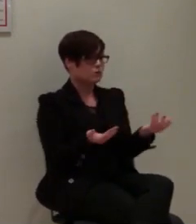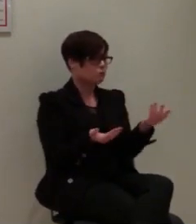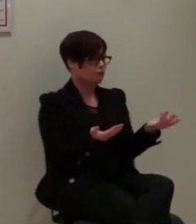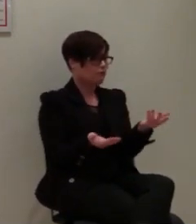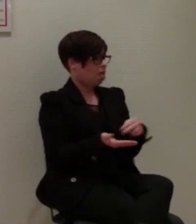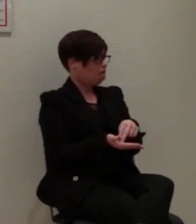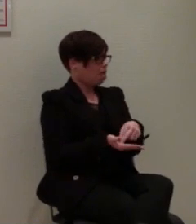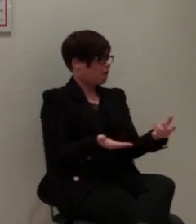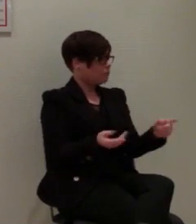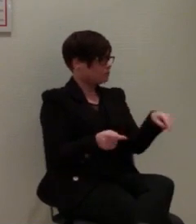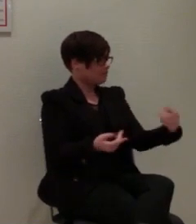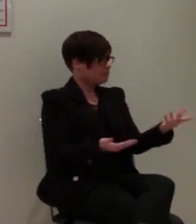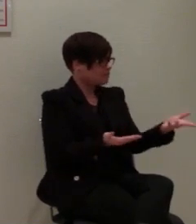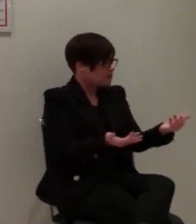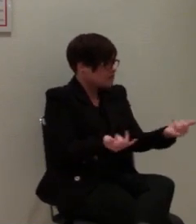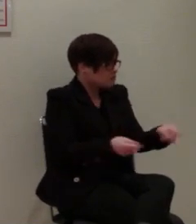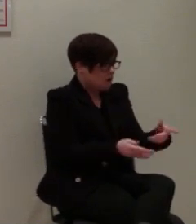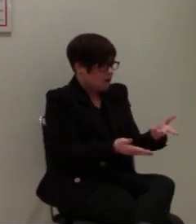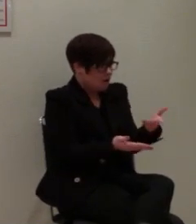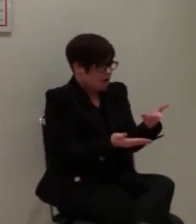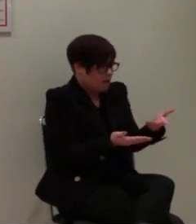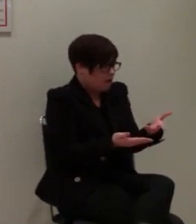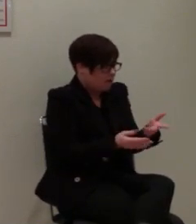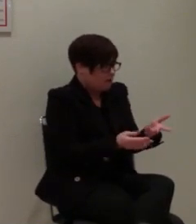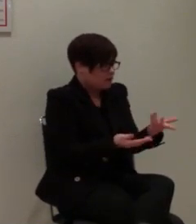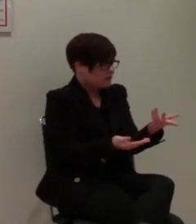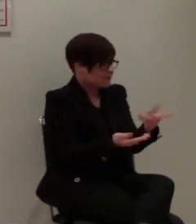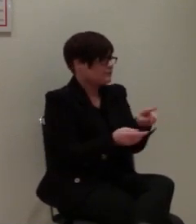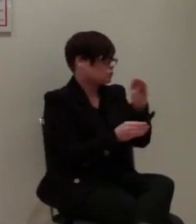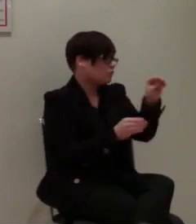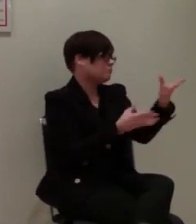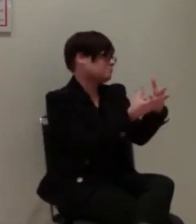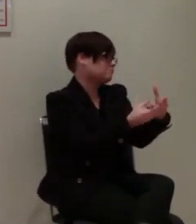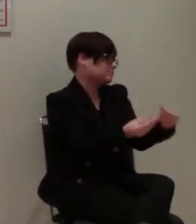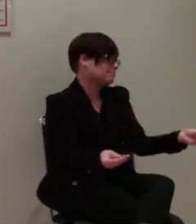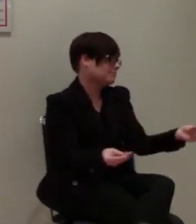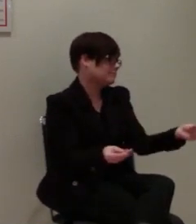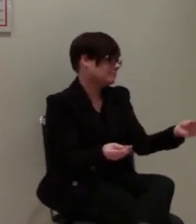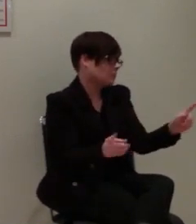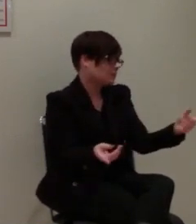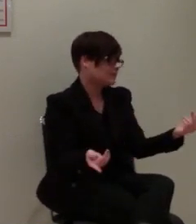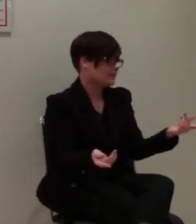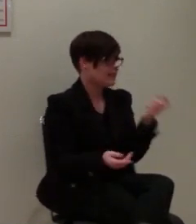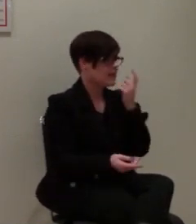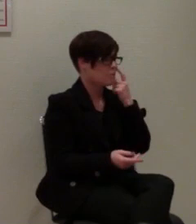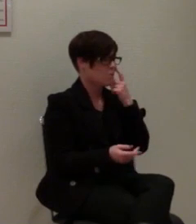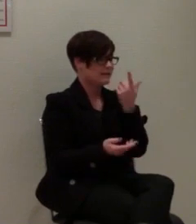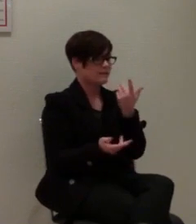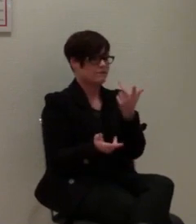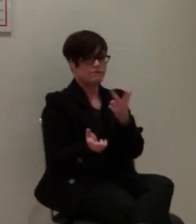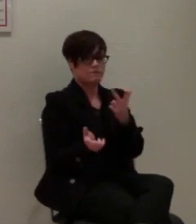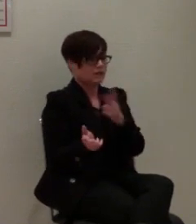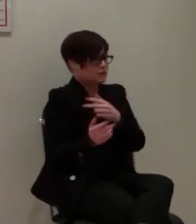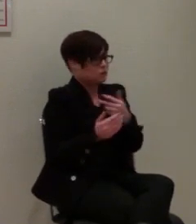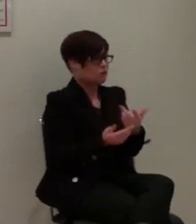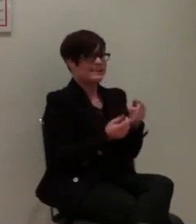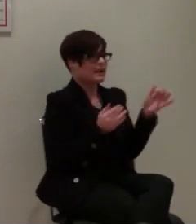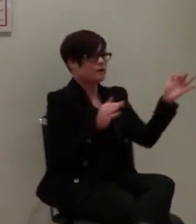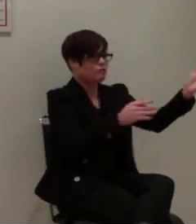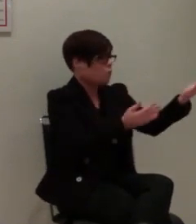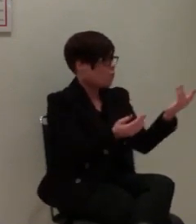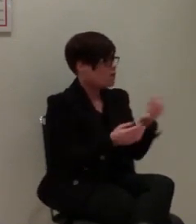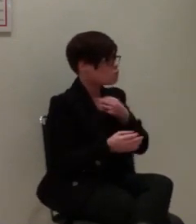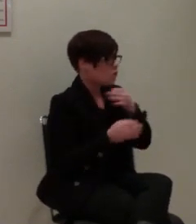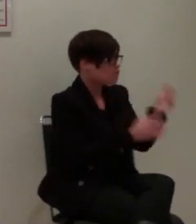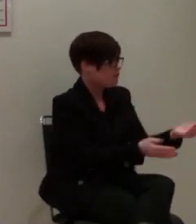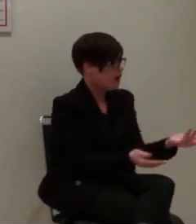dass dieses auch entsprechend in Zukunft behoben wird. Weil im Moment ist es wirklich so, wenn irgendwo ein Notfall